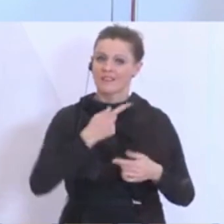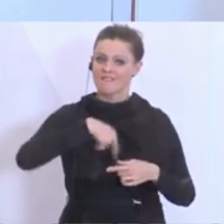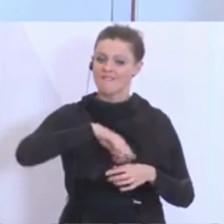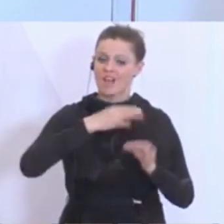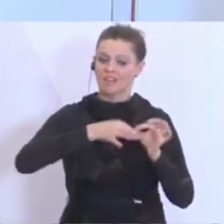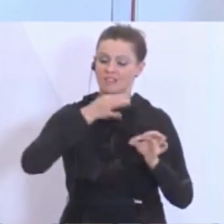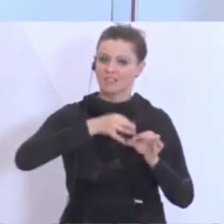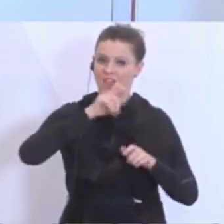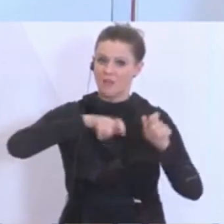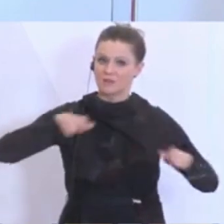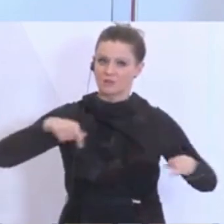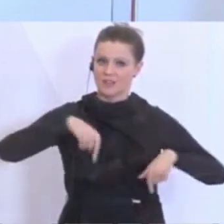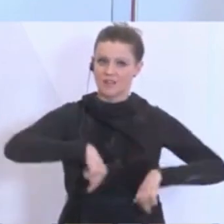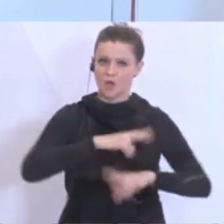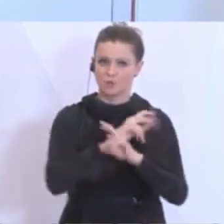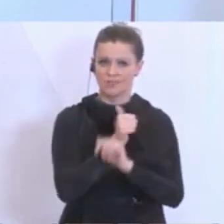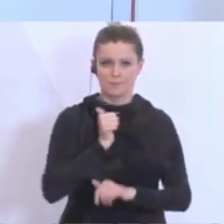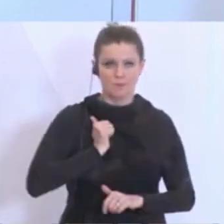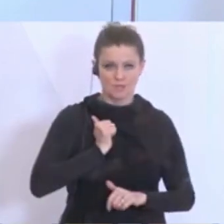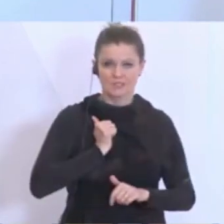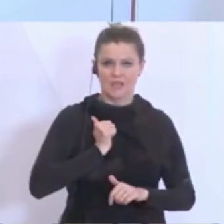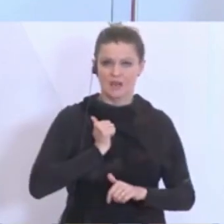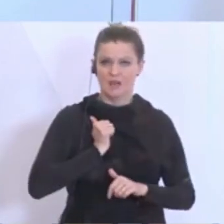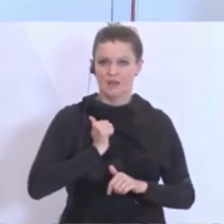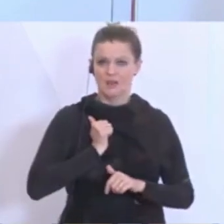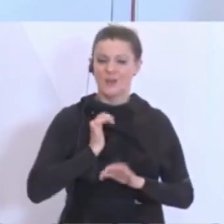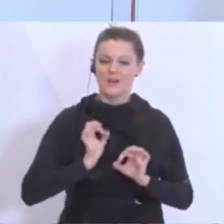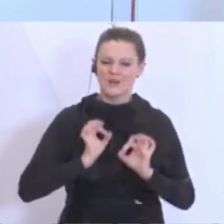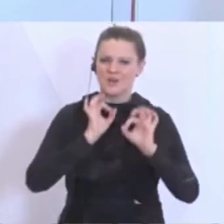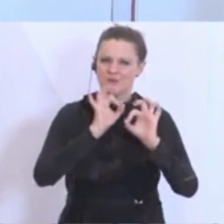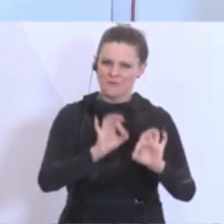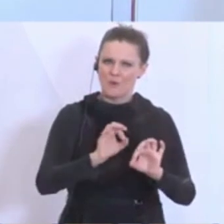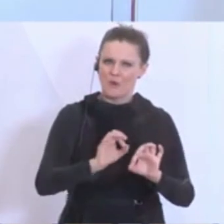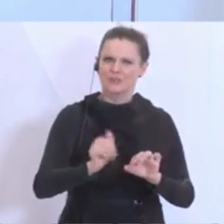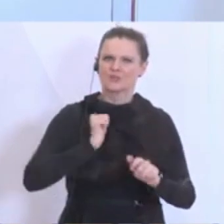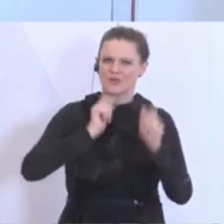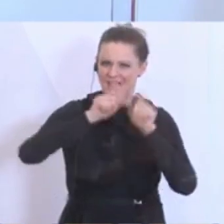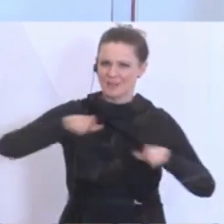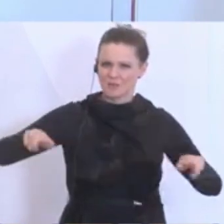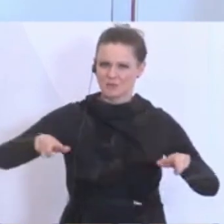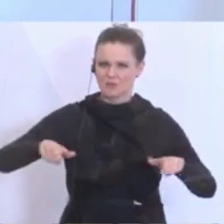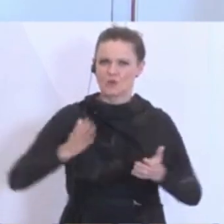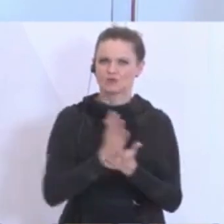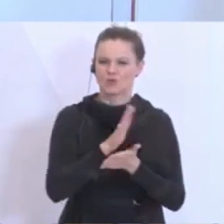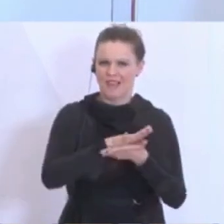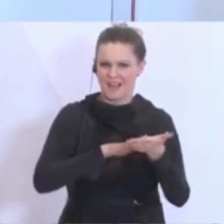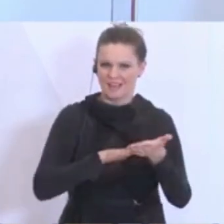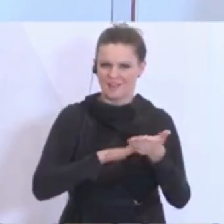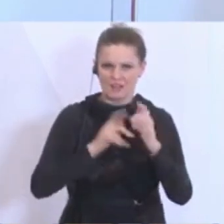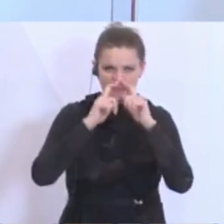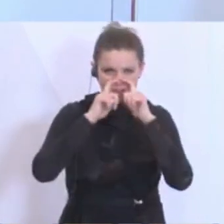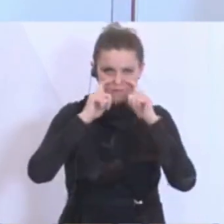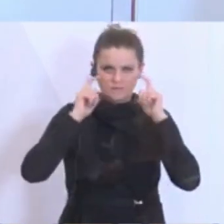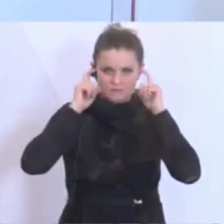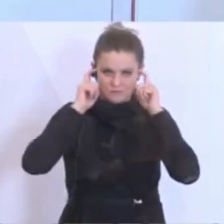Näherinnen des österreichischen Bundesheeres für die Soldatinnen und Soldaten begonnen haben, diese Mund-